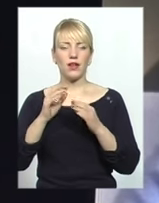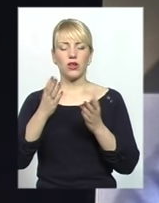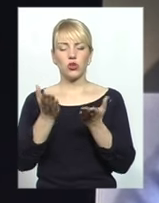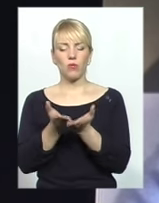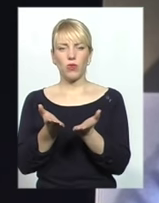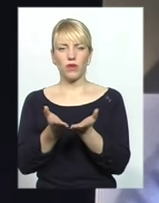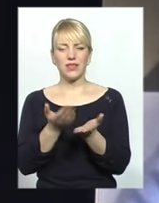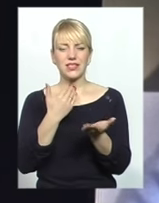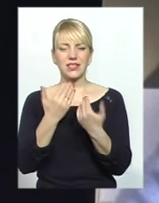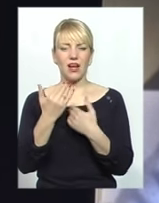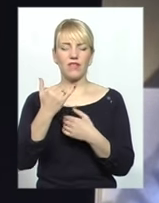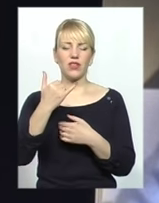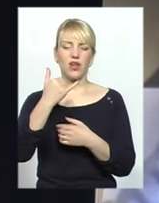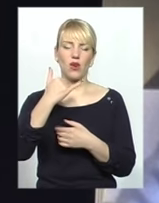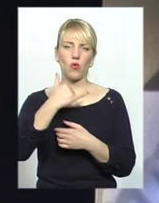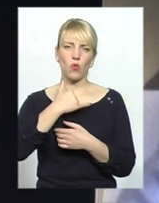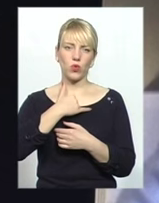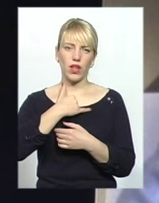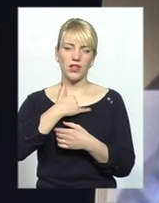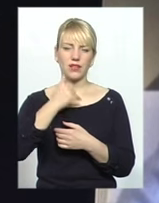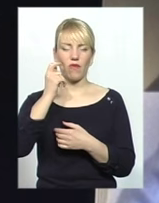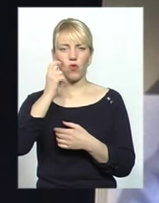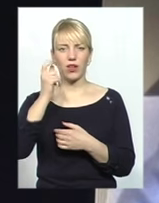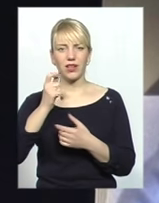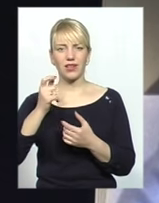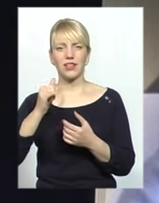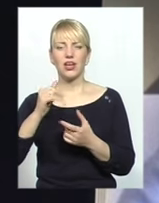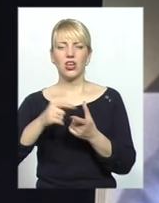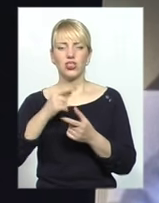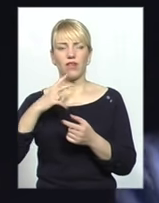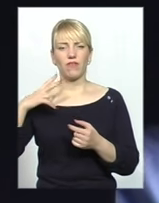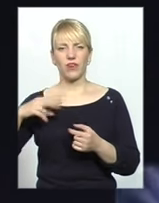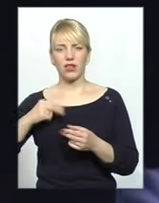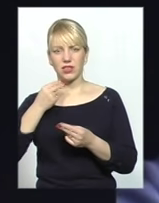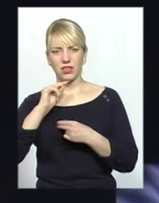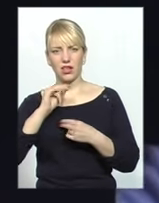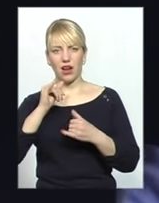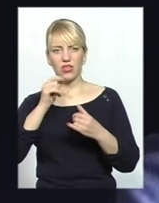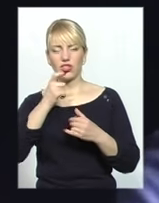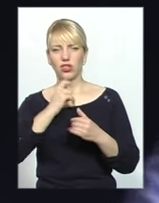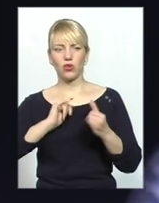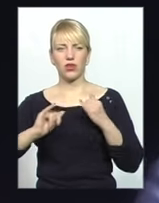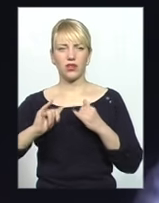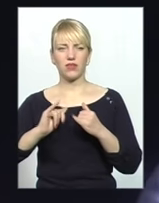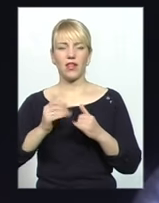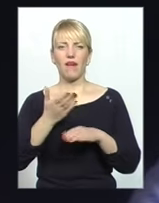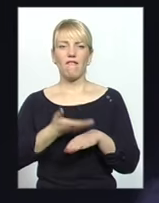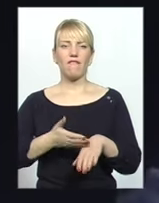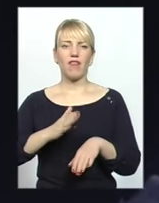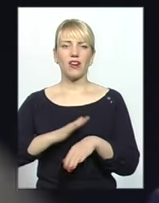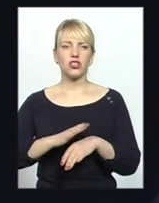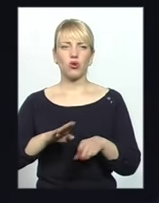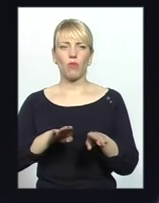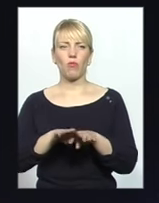Франції, де люди більш терпимі, більш лояльні до інших націй? Неважко порівняти, тому що можна